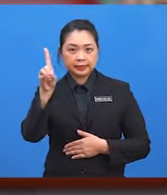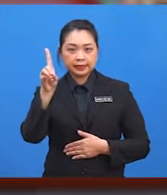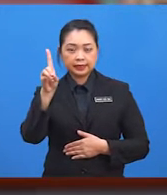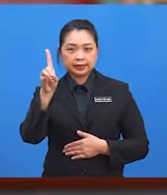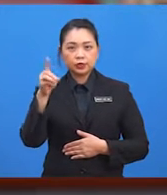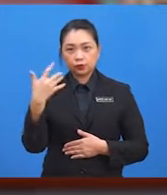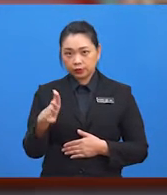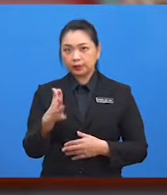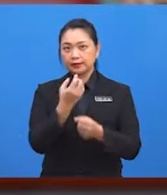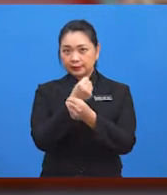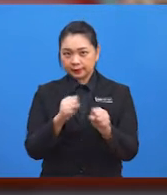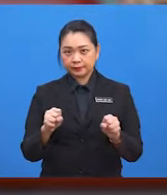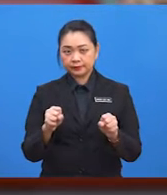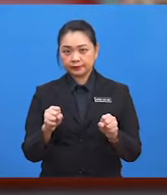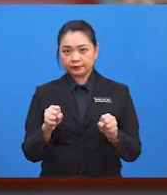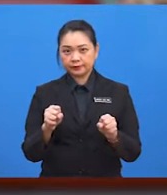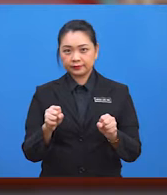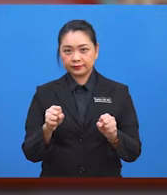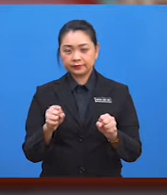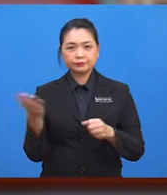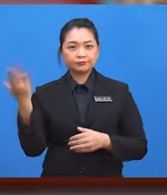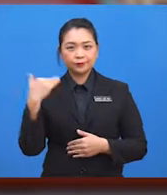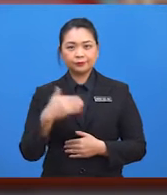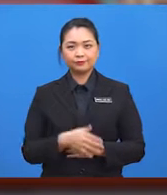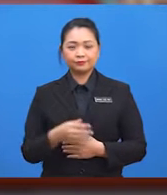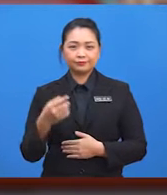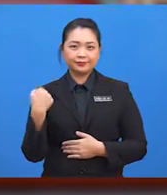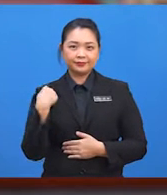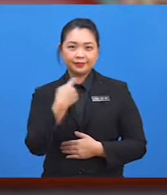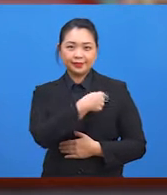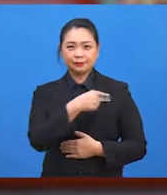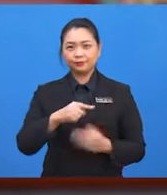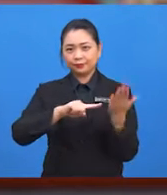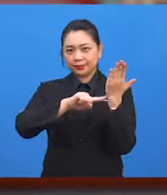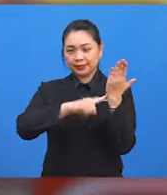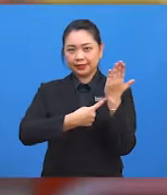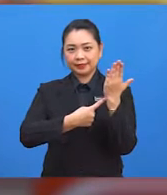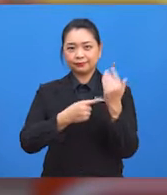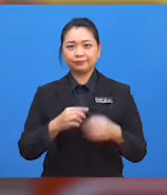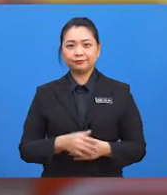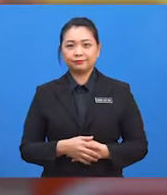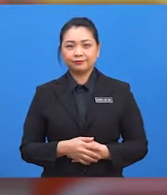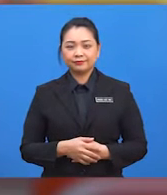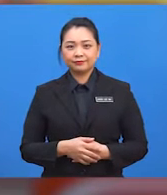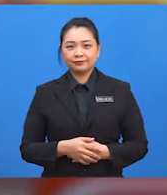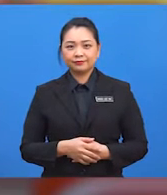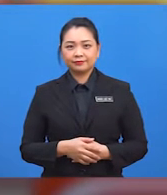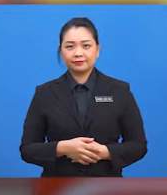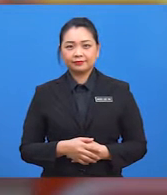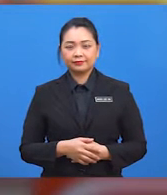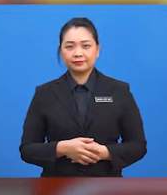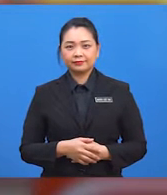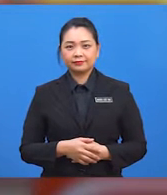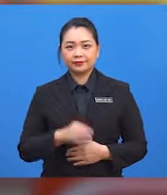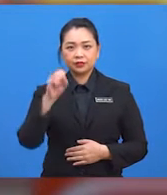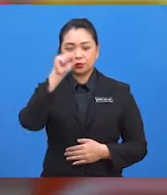Jom, mari kita mulakan. Soalan yang